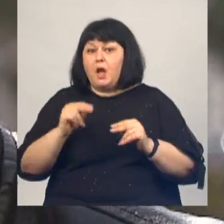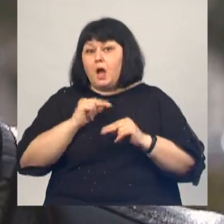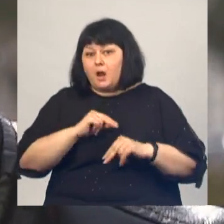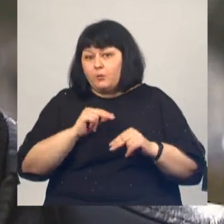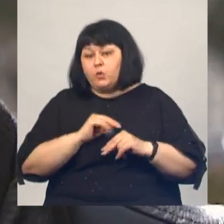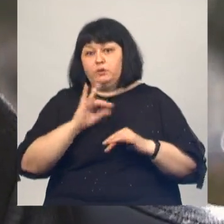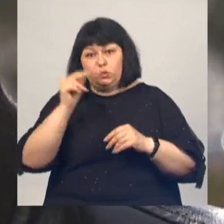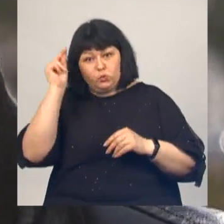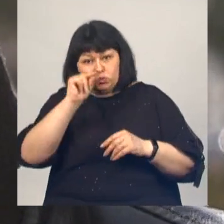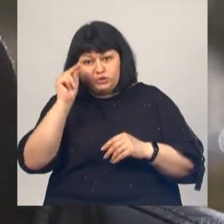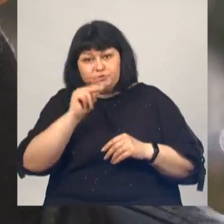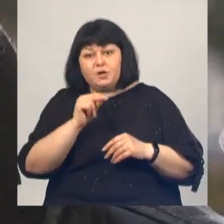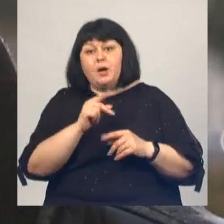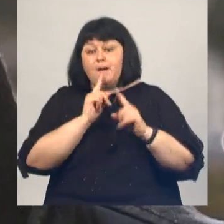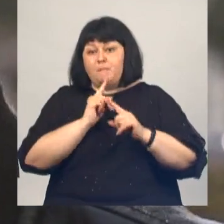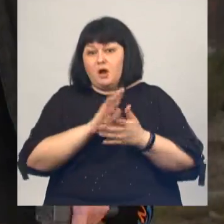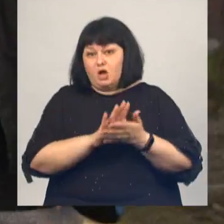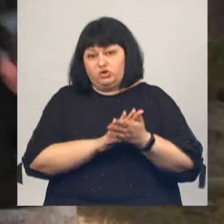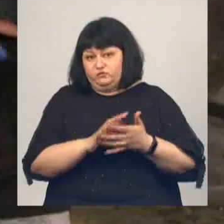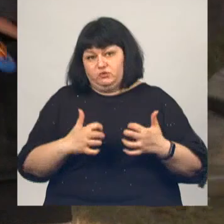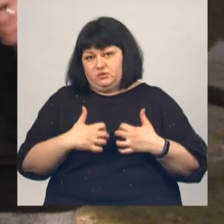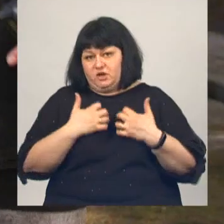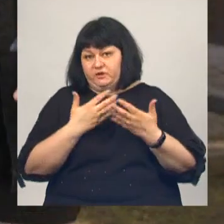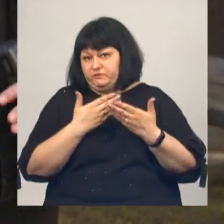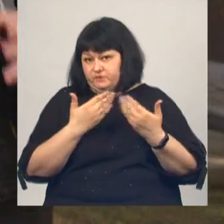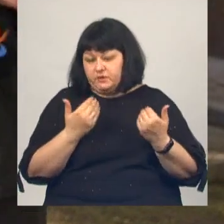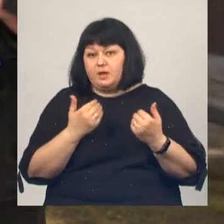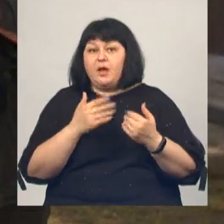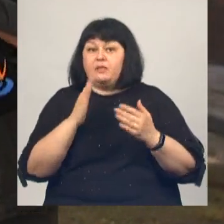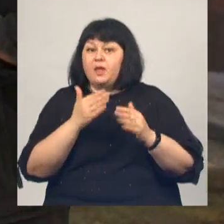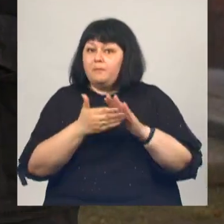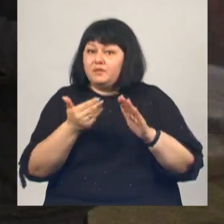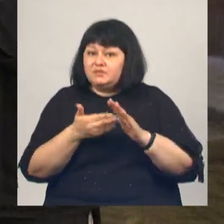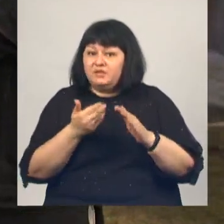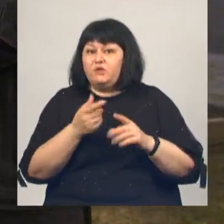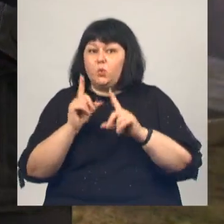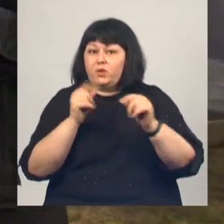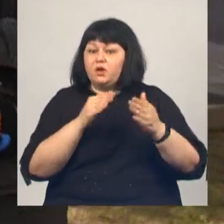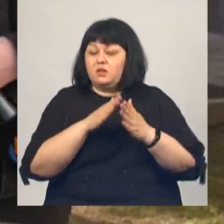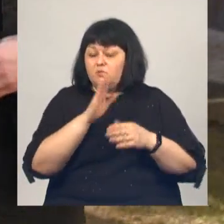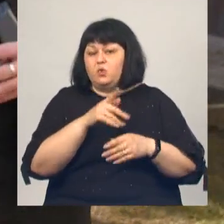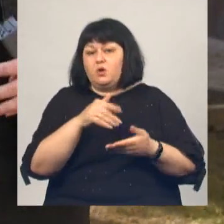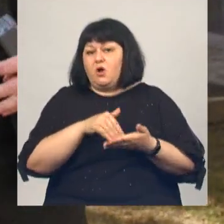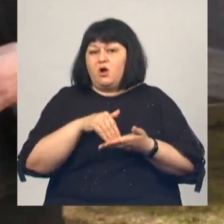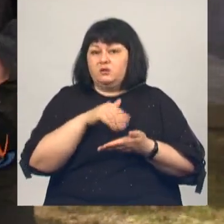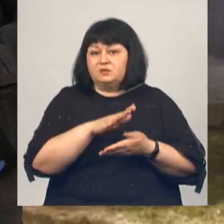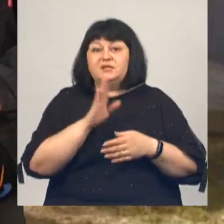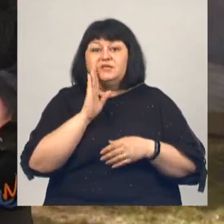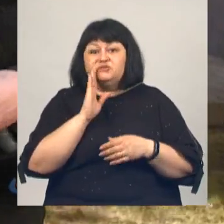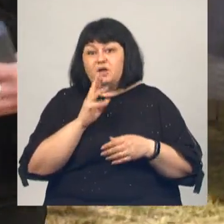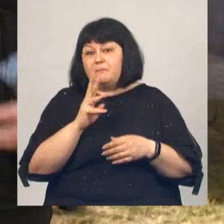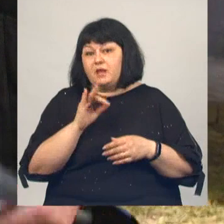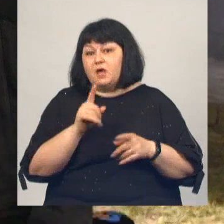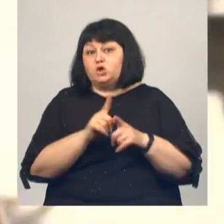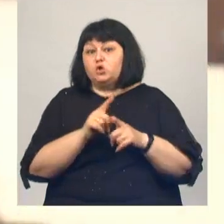учимся. И пока ничего страшного. На призывы вернуться домой Альфреду ответил отказом. Как и Монар. Девушка приехала из